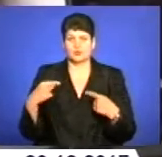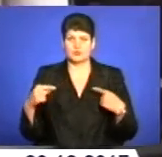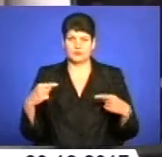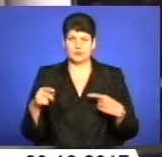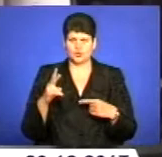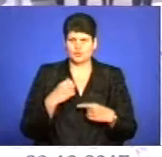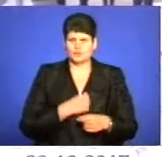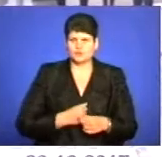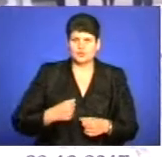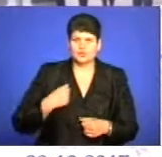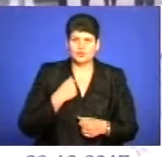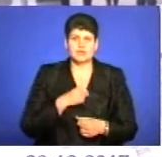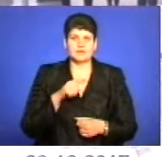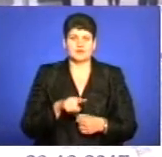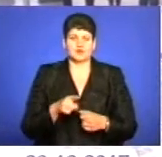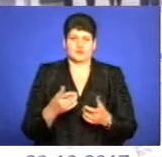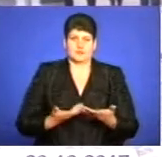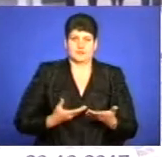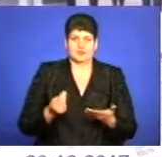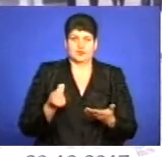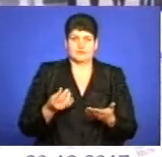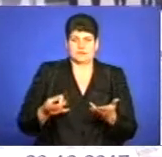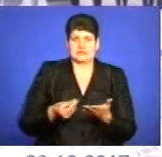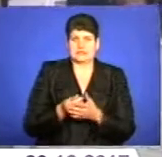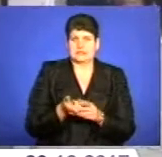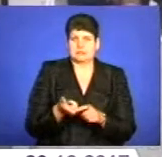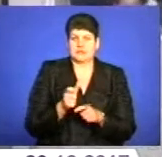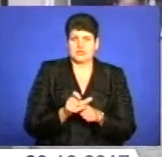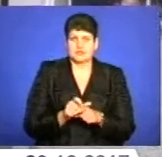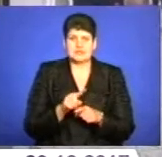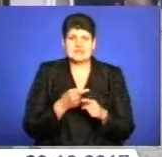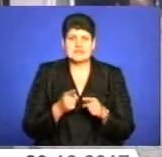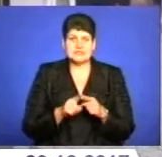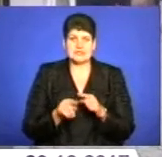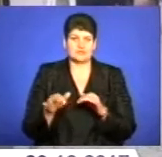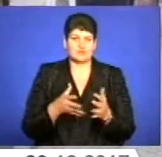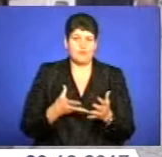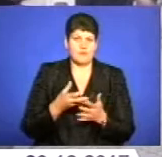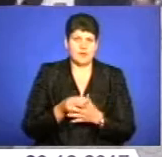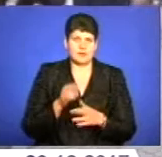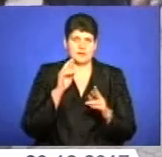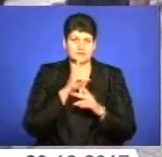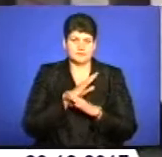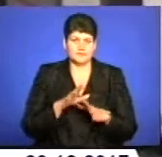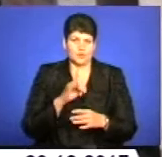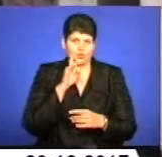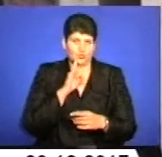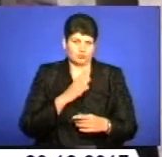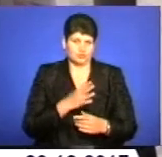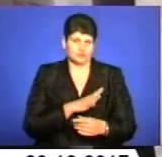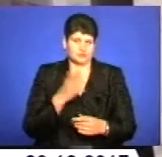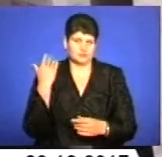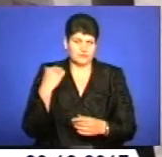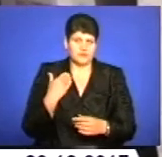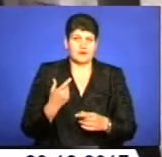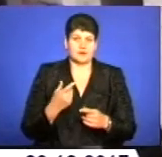Деякі люди обурені тим, що готівкою доведеться платити більше. Адже такий спосіб оплати для них зручніший. Інші вважають, що електронна система оплати